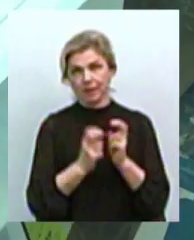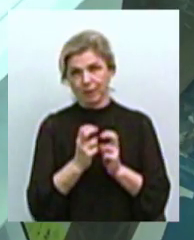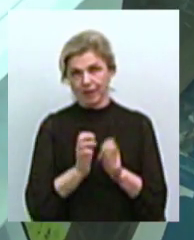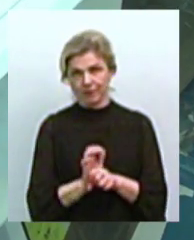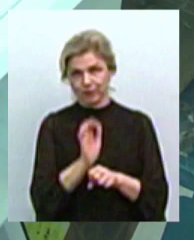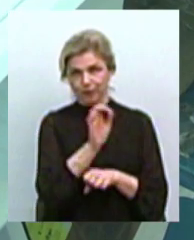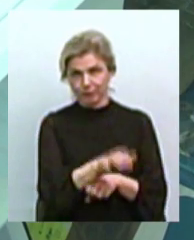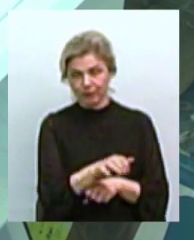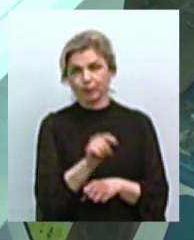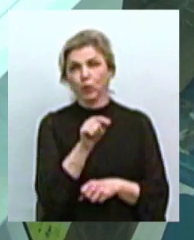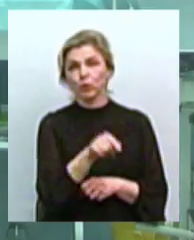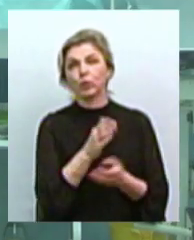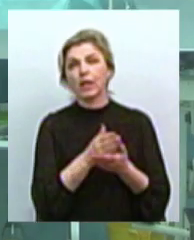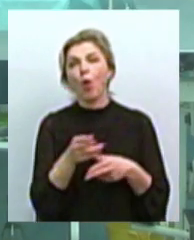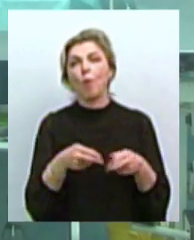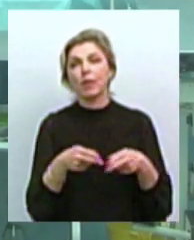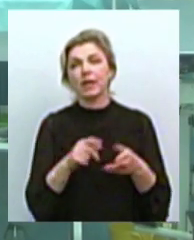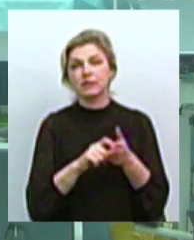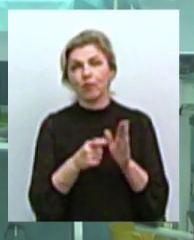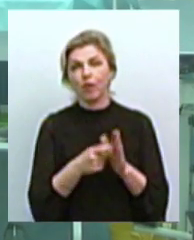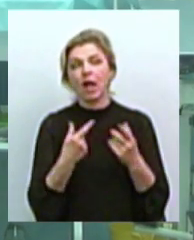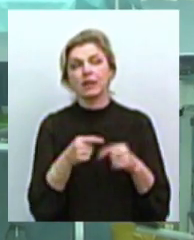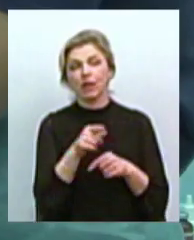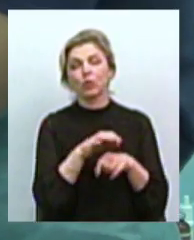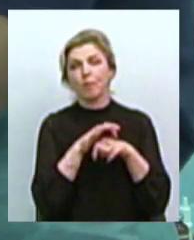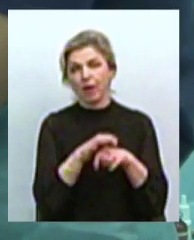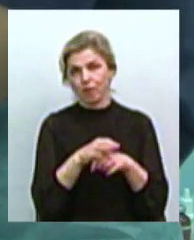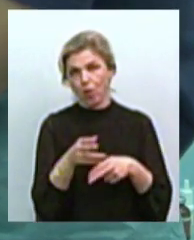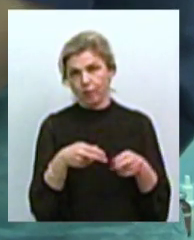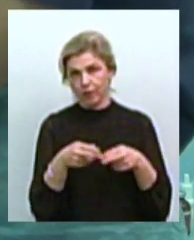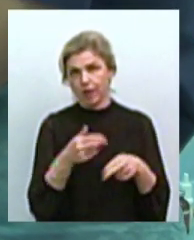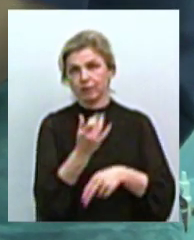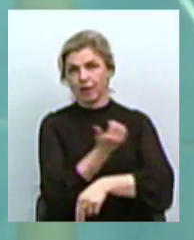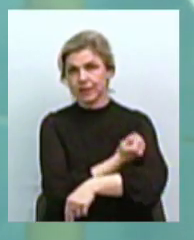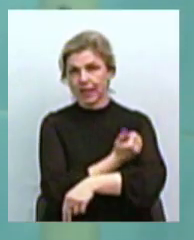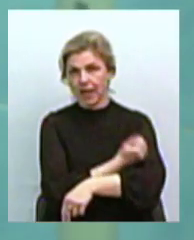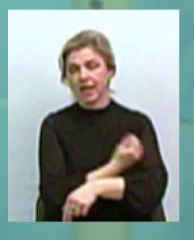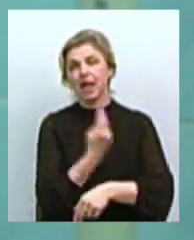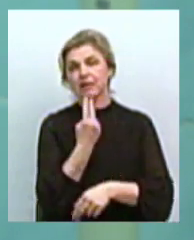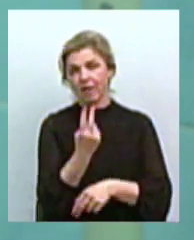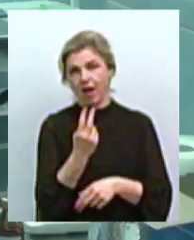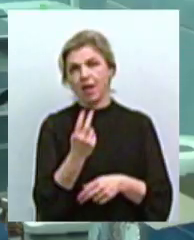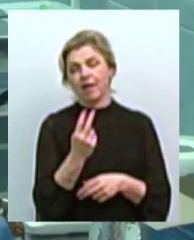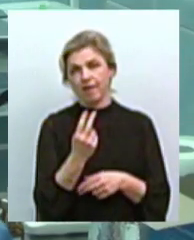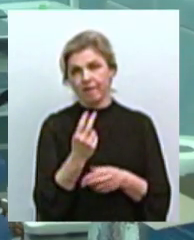тварин». Тут є операційна, де відбувається процес стерилізації. В операційній два ветеринари.